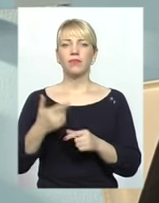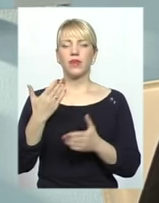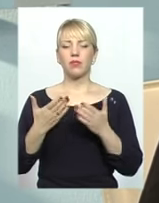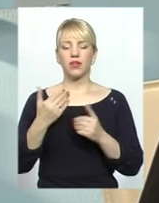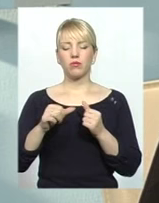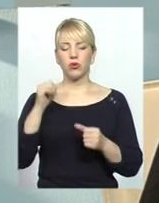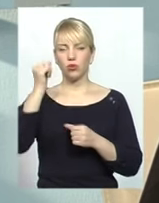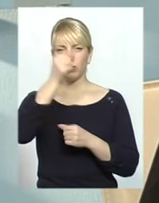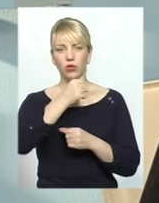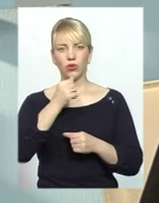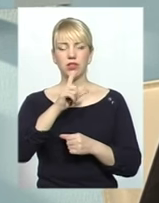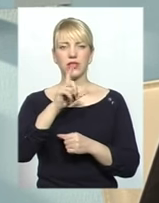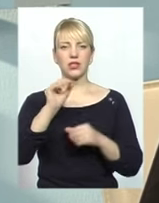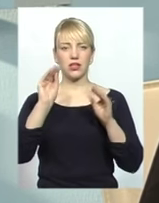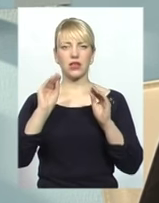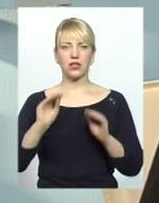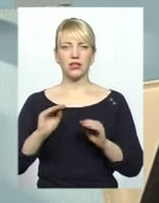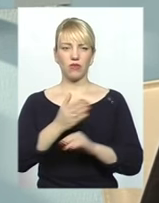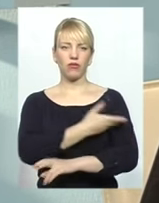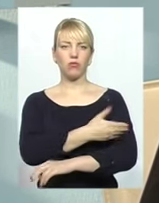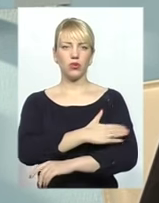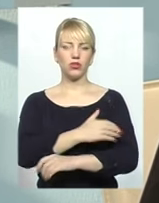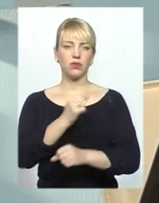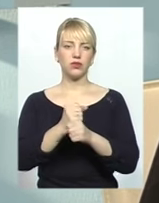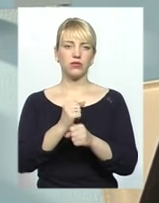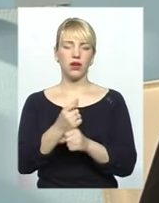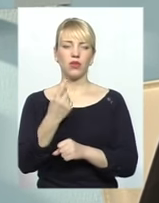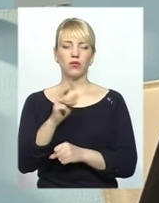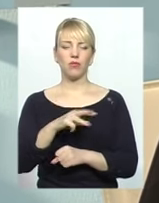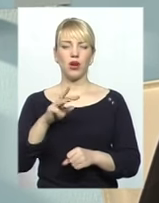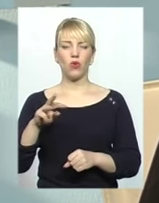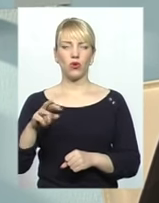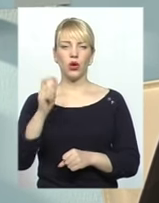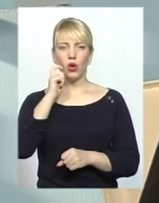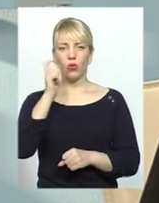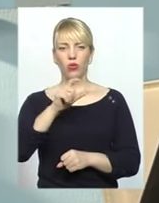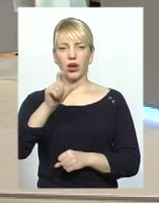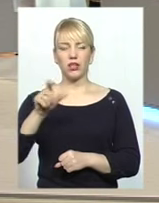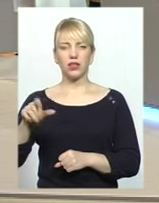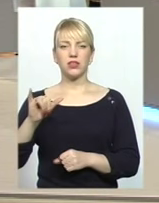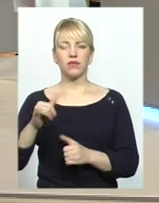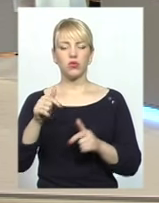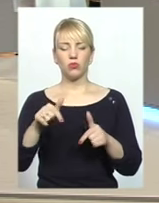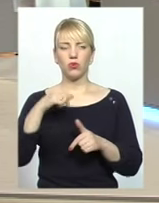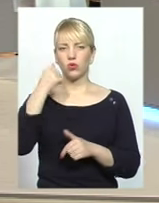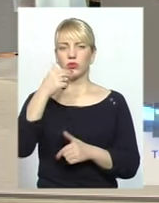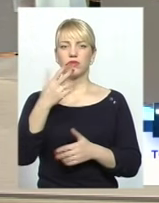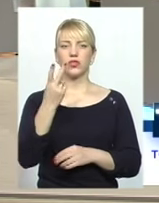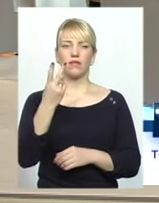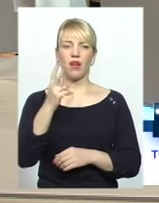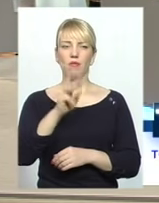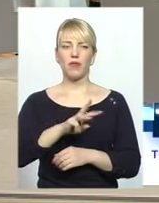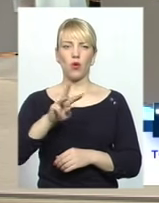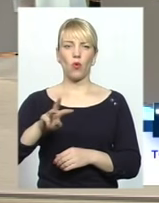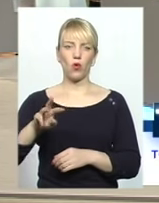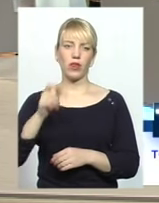році за статистику в Польщі працював мільйон українців, ну, то в цьому році вже налічують два мільйони українців. І тому